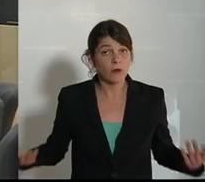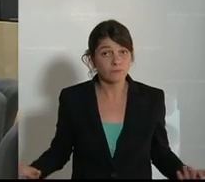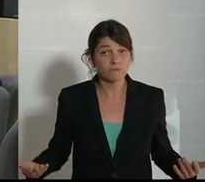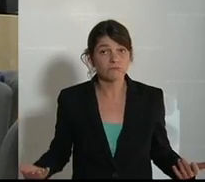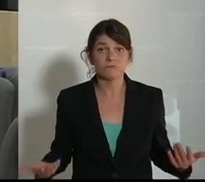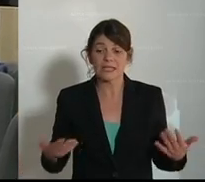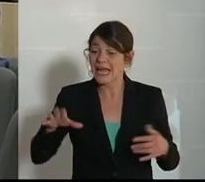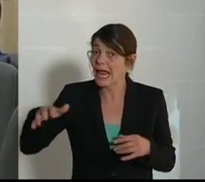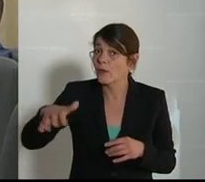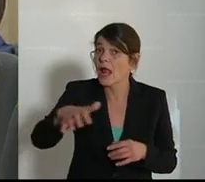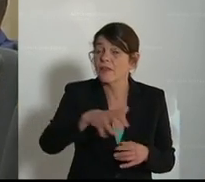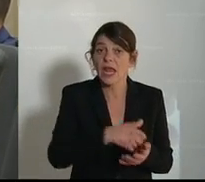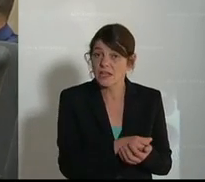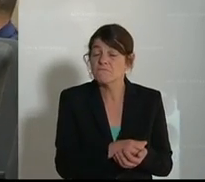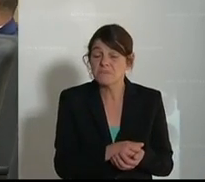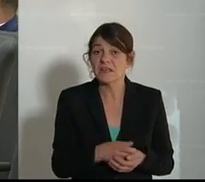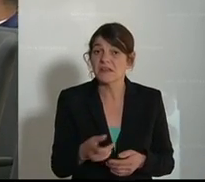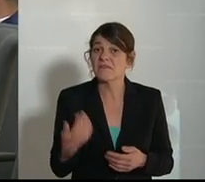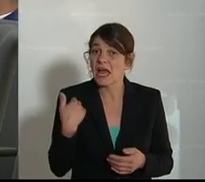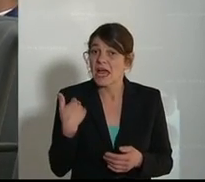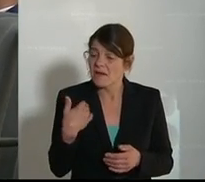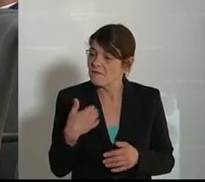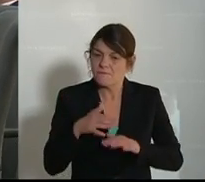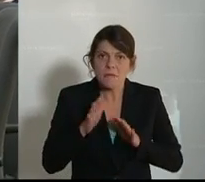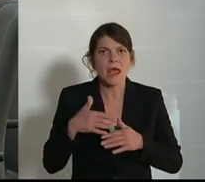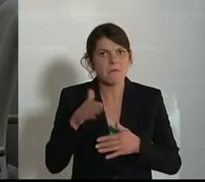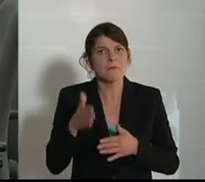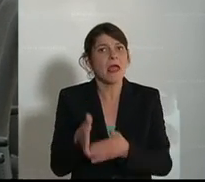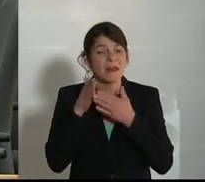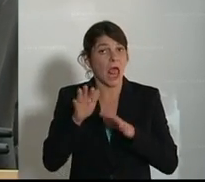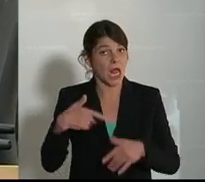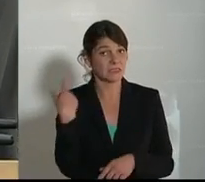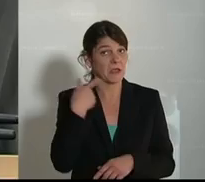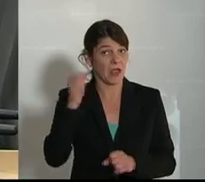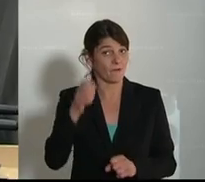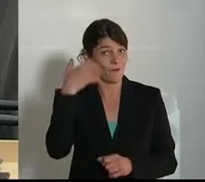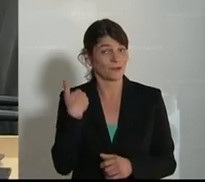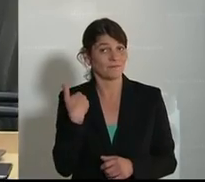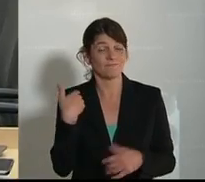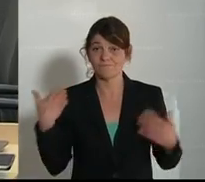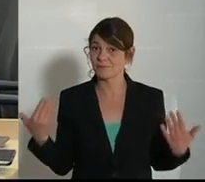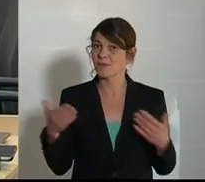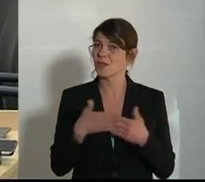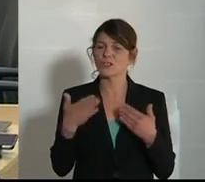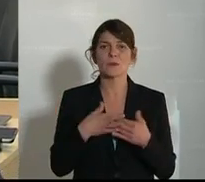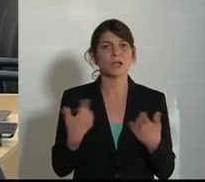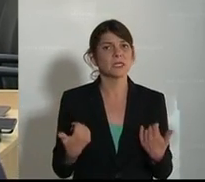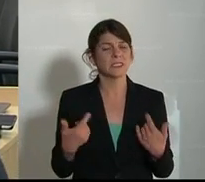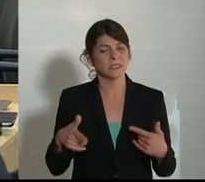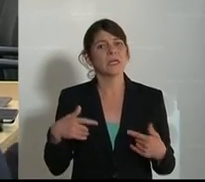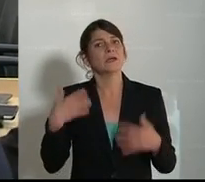Die Regionalität könnte uns wirklich sehr viel mehr behilflich sein, als wir denken. Wir könnten in der intensiven